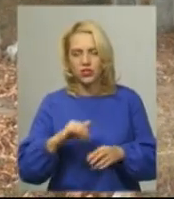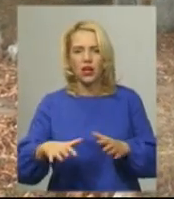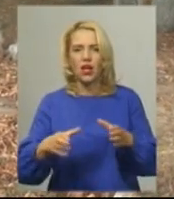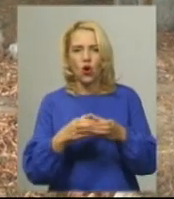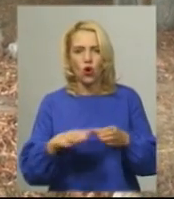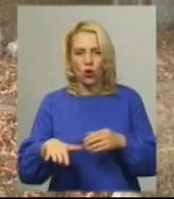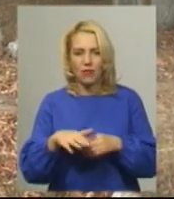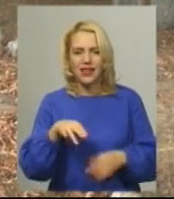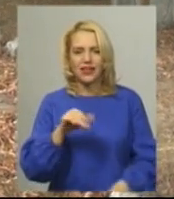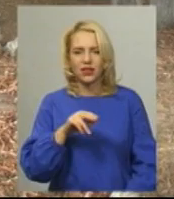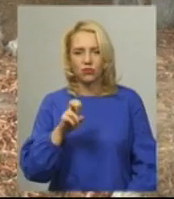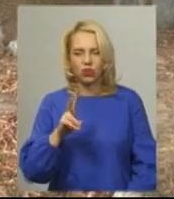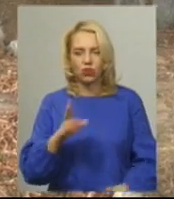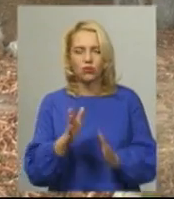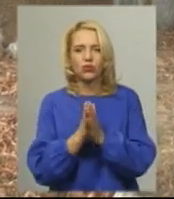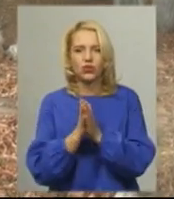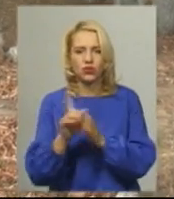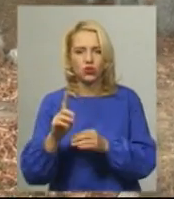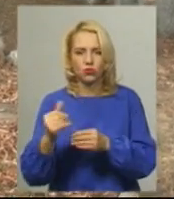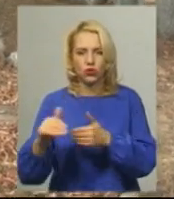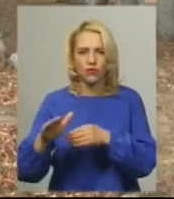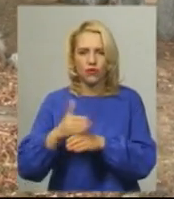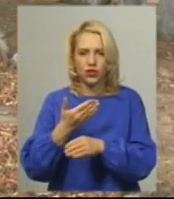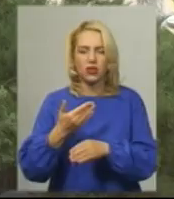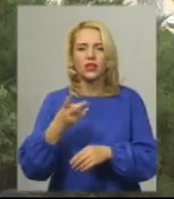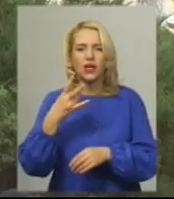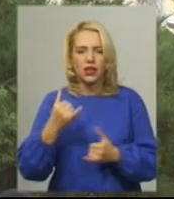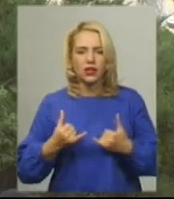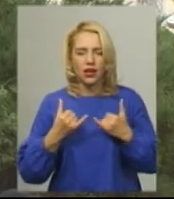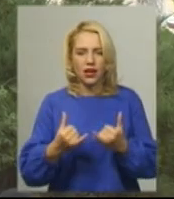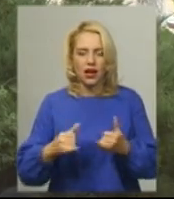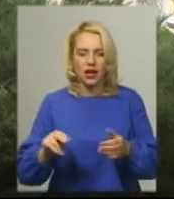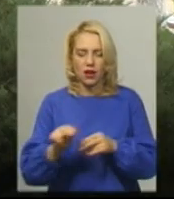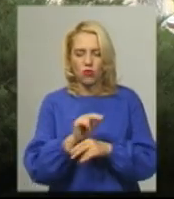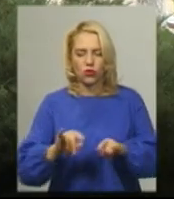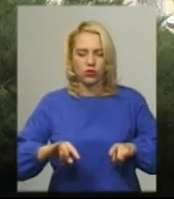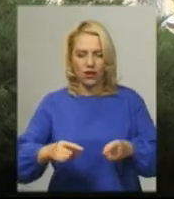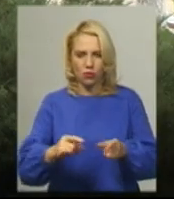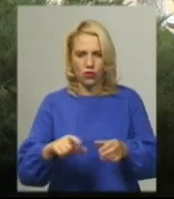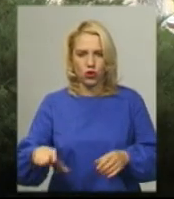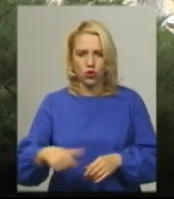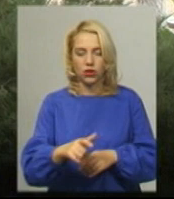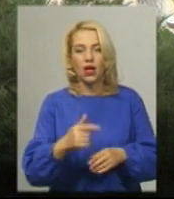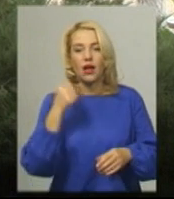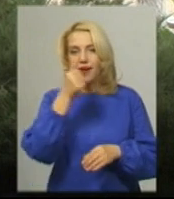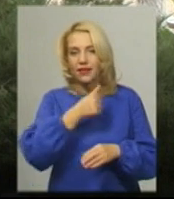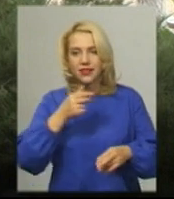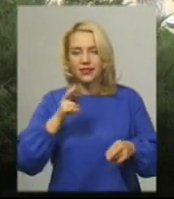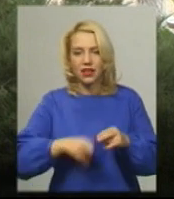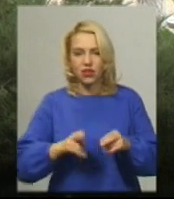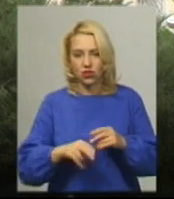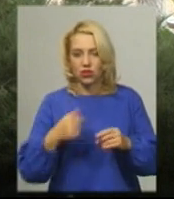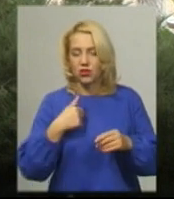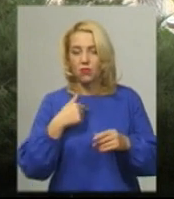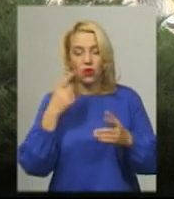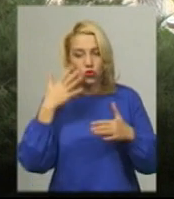зверталися до очільників області з проханням виділити кошти на ямковий ремонт дороги. Рік закінчується, ми розуміємо, якщо хоча б не провести поточний